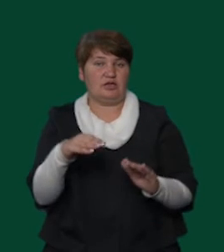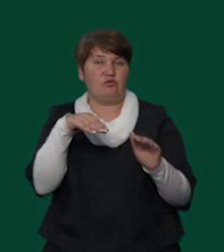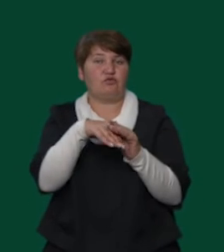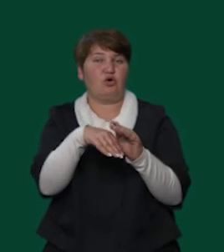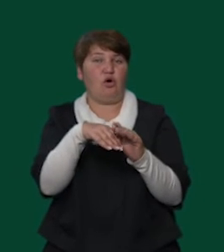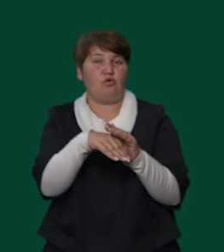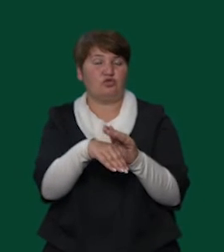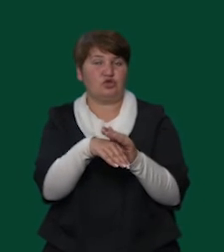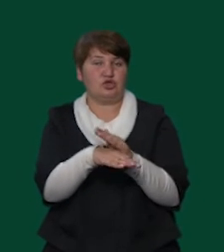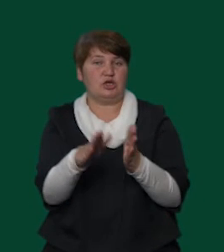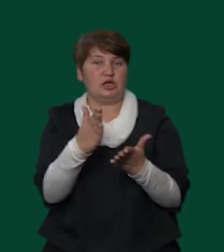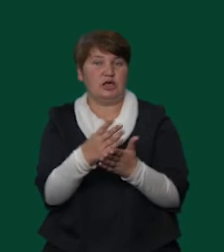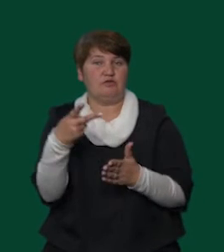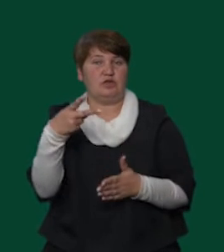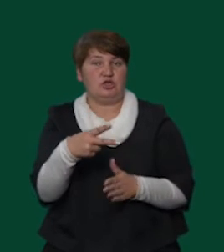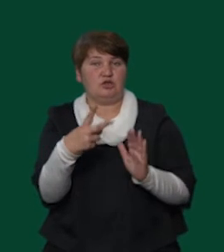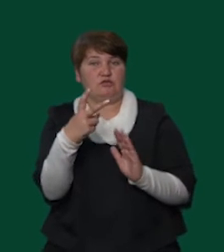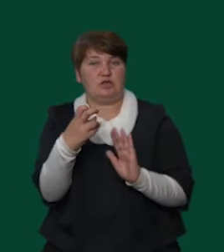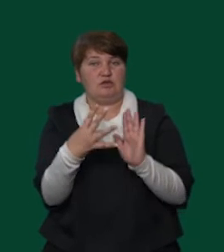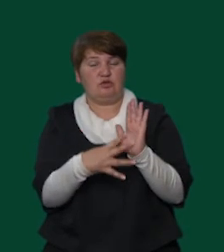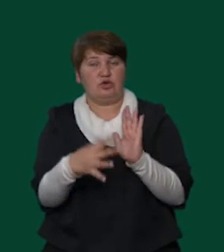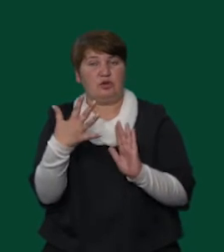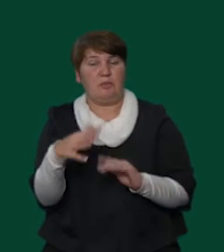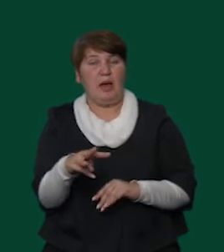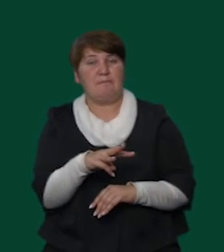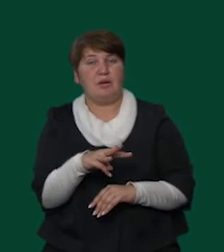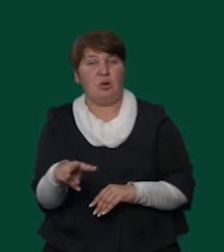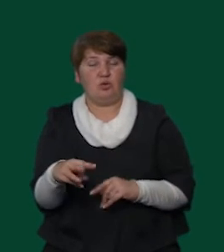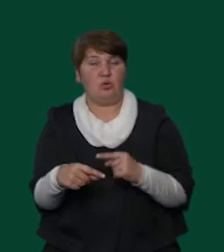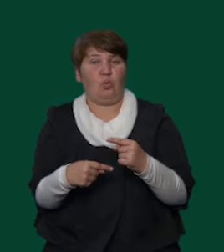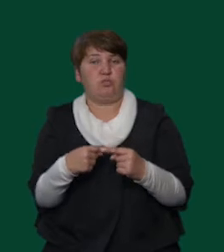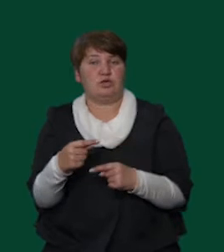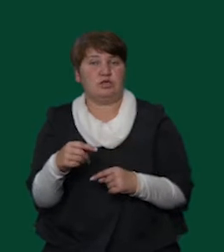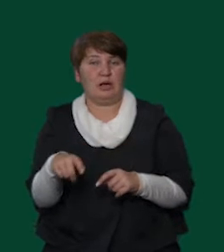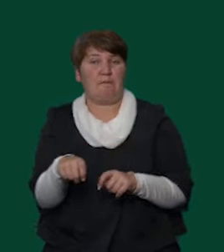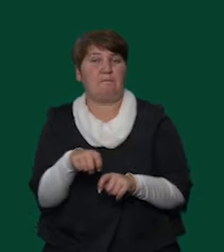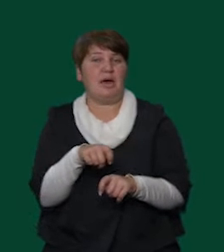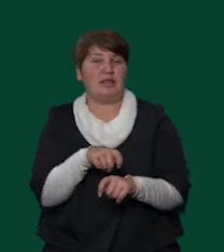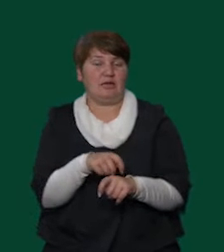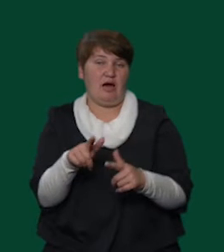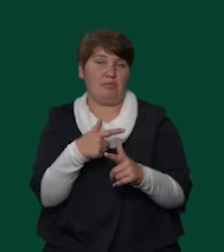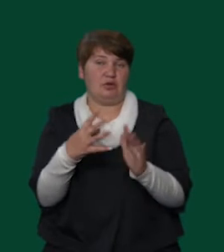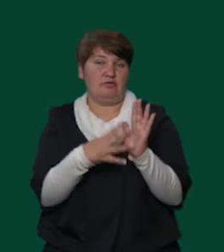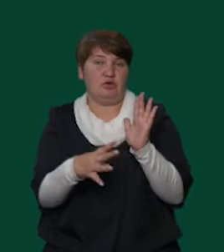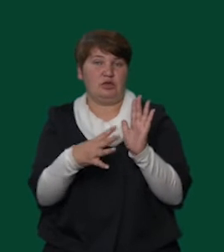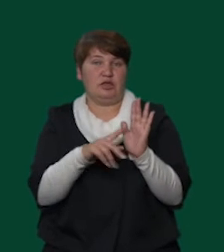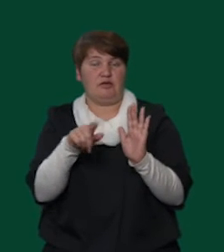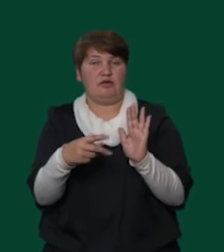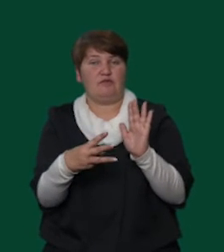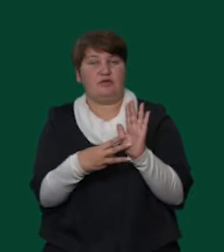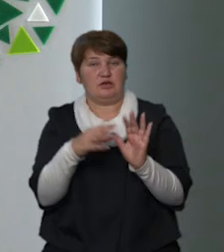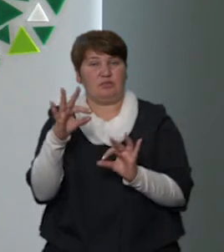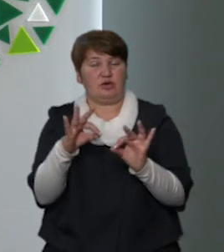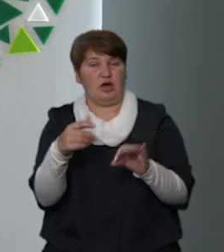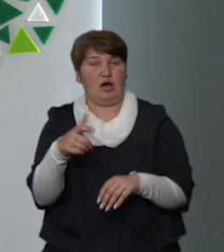2295 мільйонів кубічних метрів або 99,8 відсотків загалювалося.